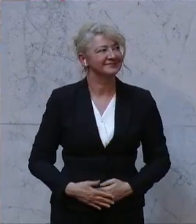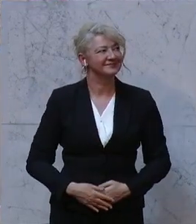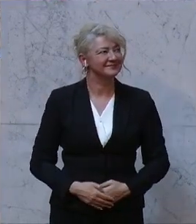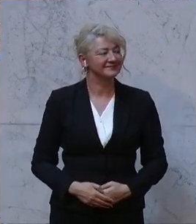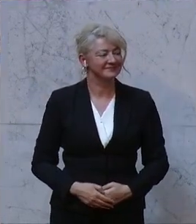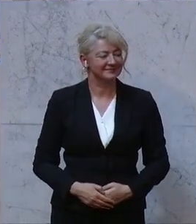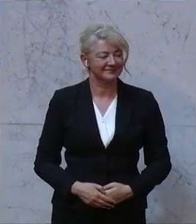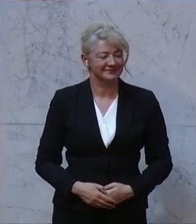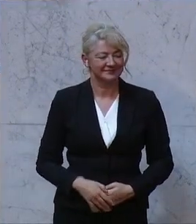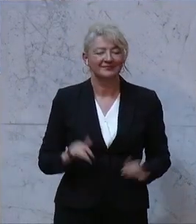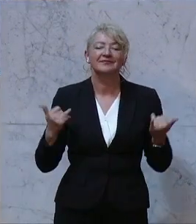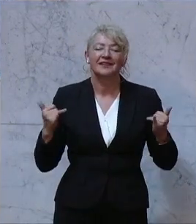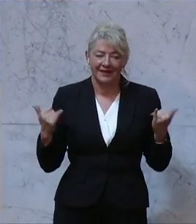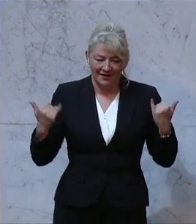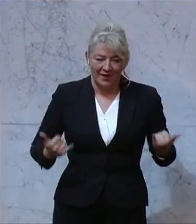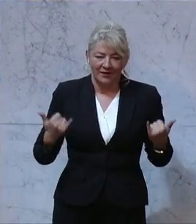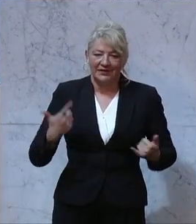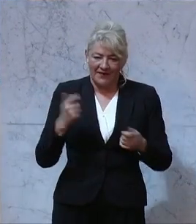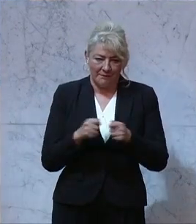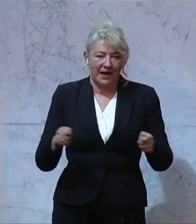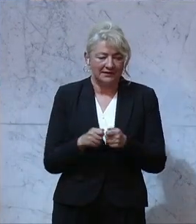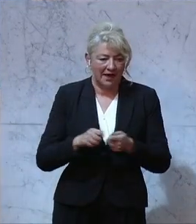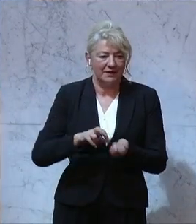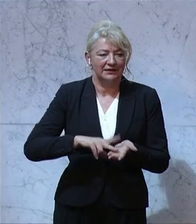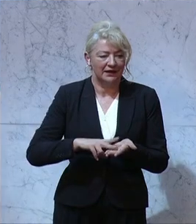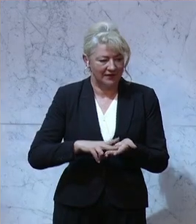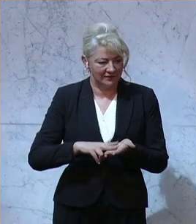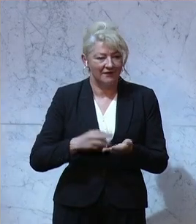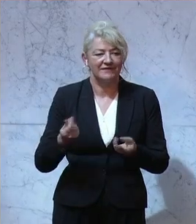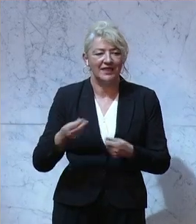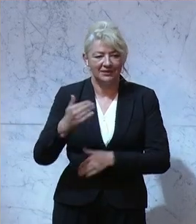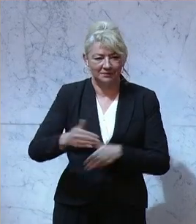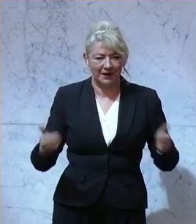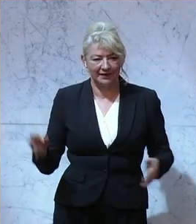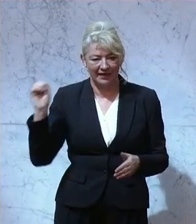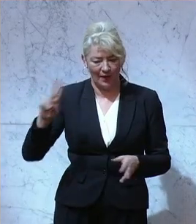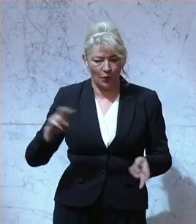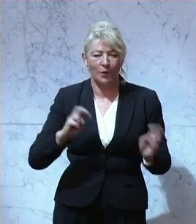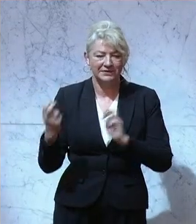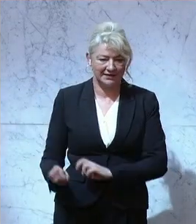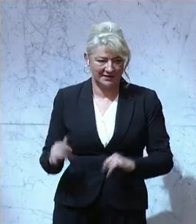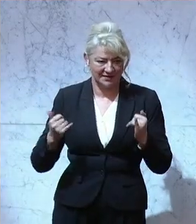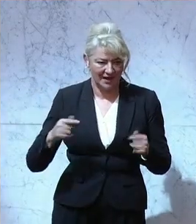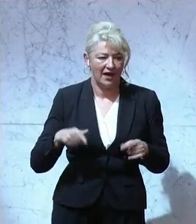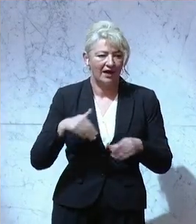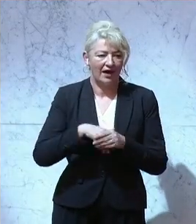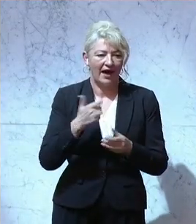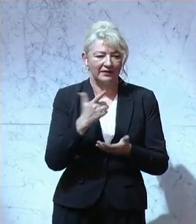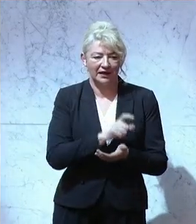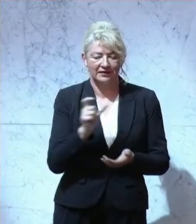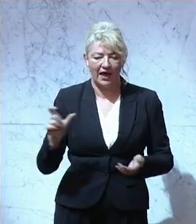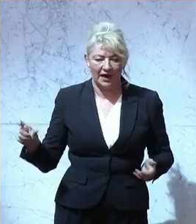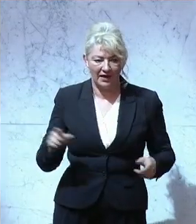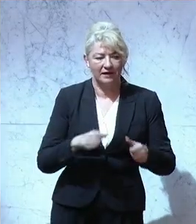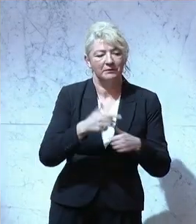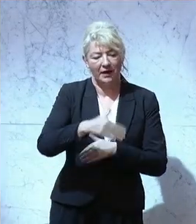Ja, wir setzen heute hier zwei Maßnahmen des digitalen Finanzpakets der EU um, das aus mehreren Teilen besteht. Das Paket